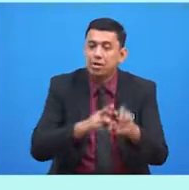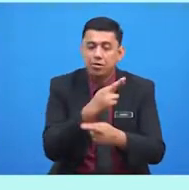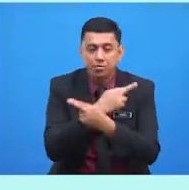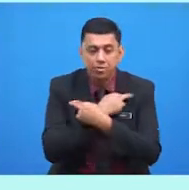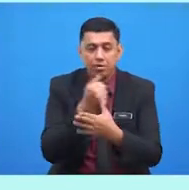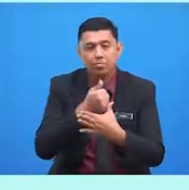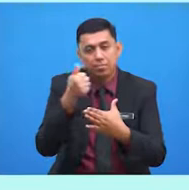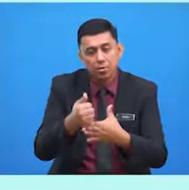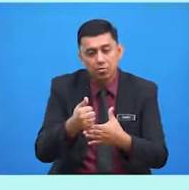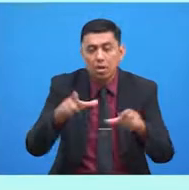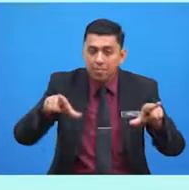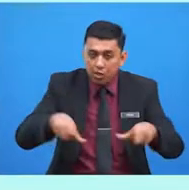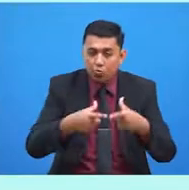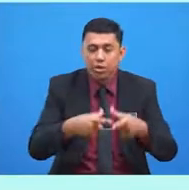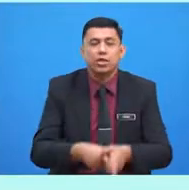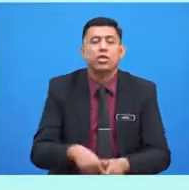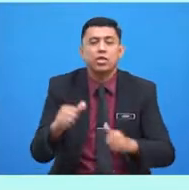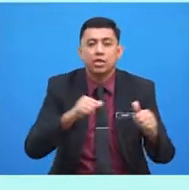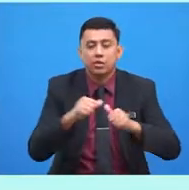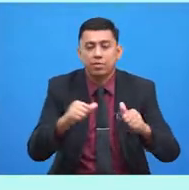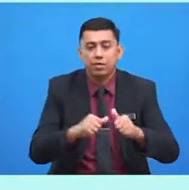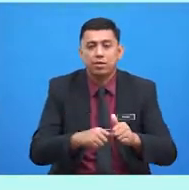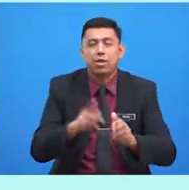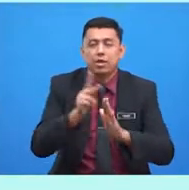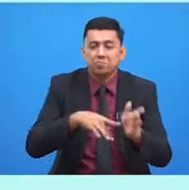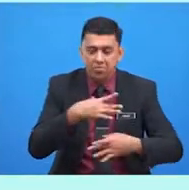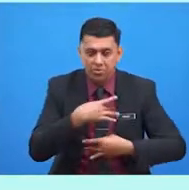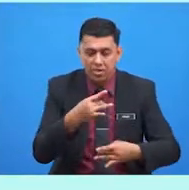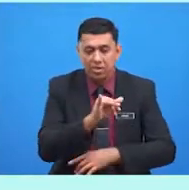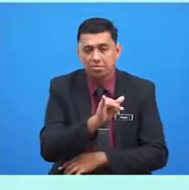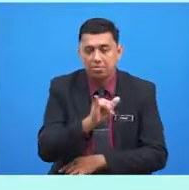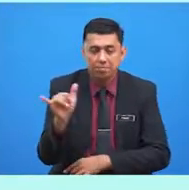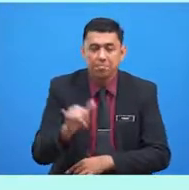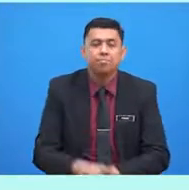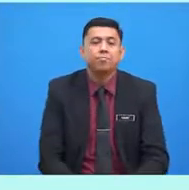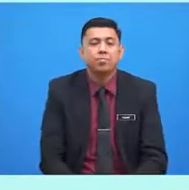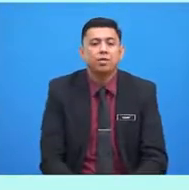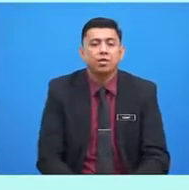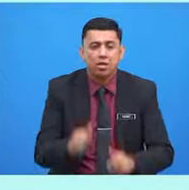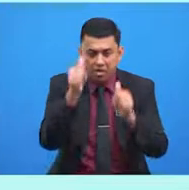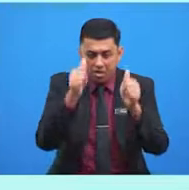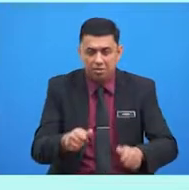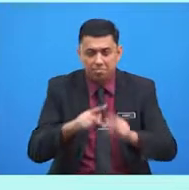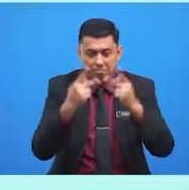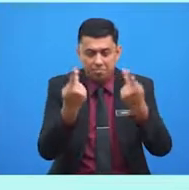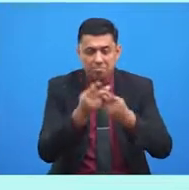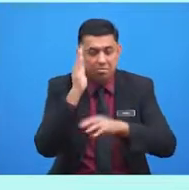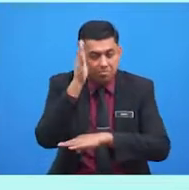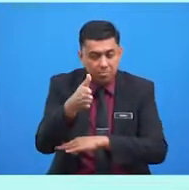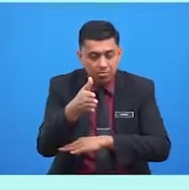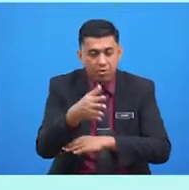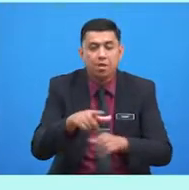ataupun melakukan aktiviti kegemarannya. Nisha dan ahli keluarga akan